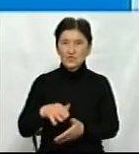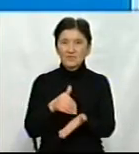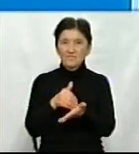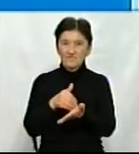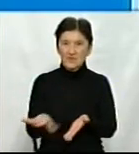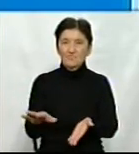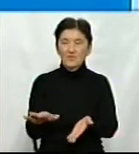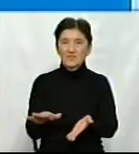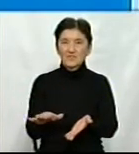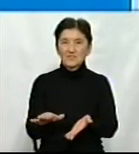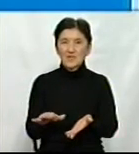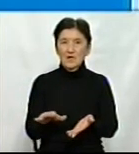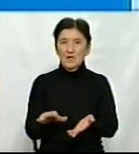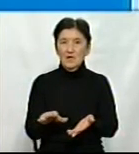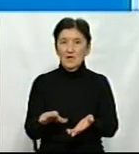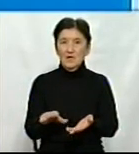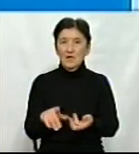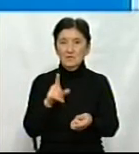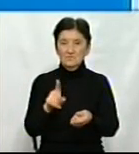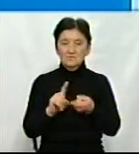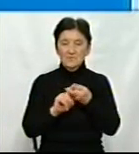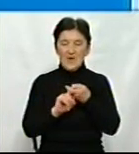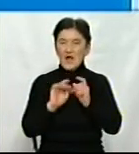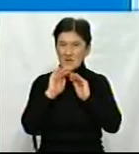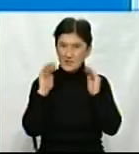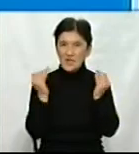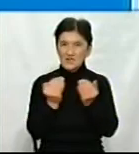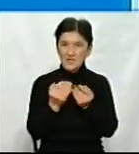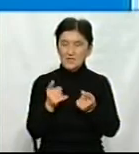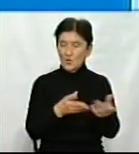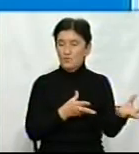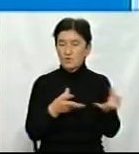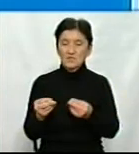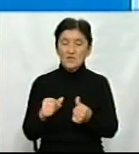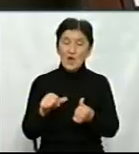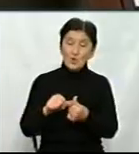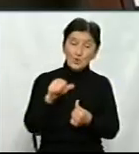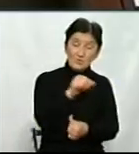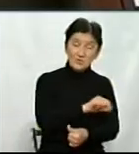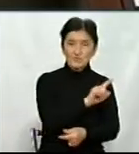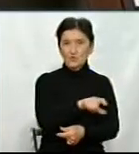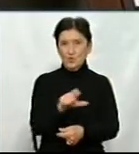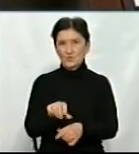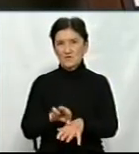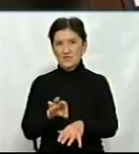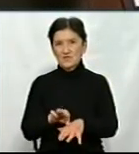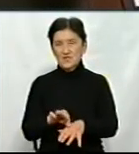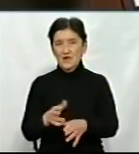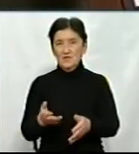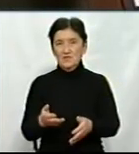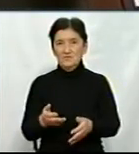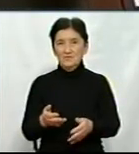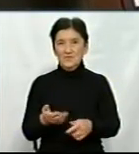коронавірус і карантин вплинув на це, крім того, що ми сказали, що люди хворіли? Ну, дивіться,